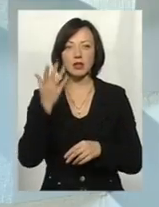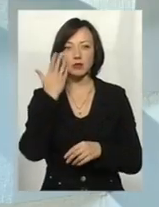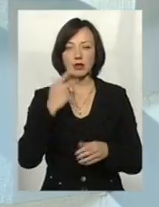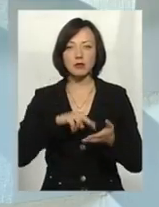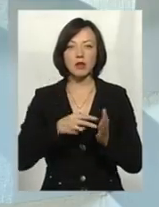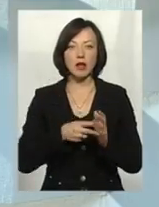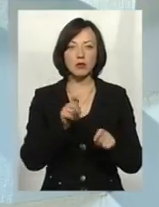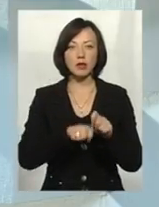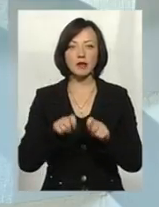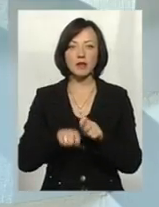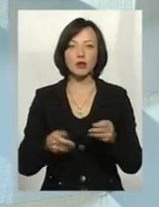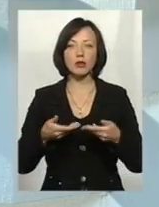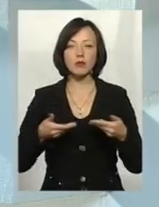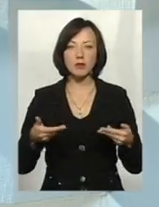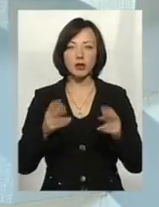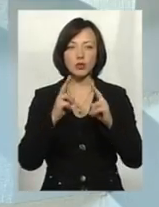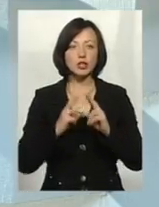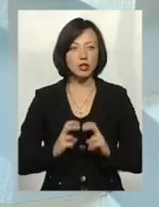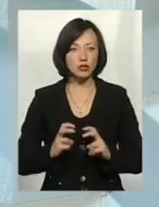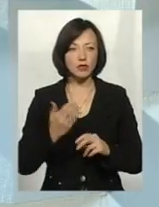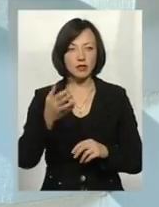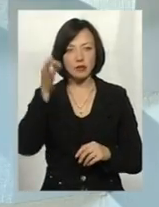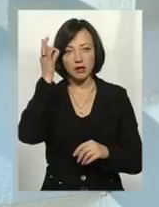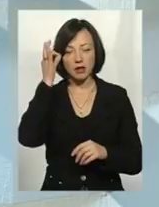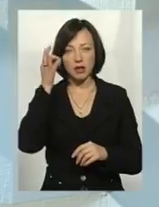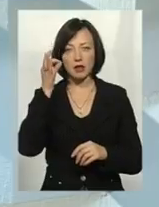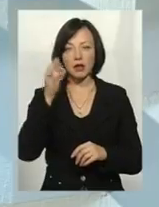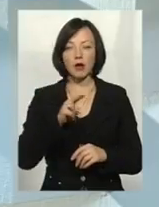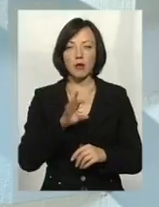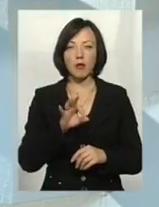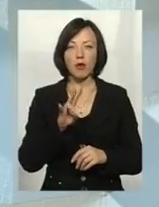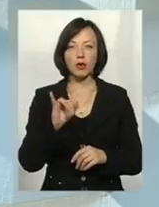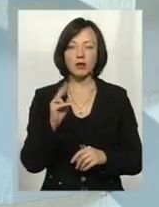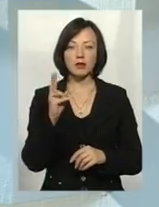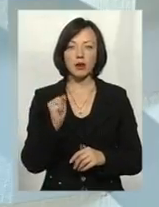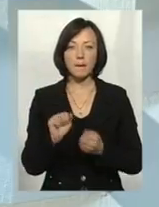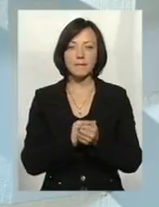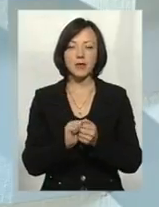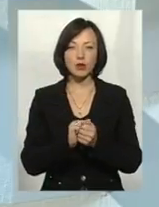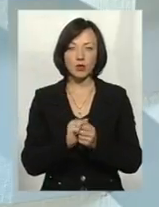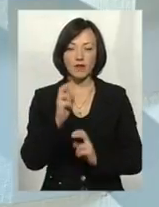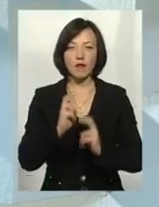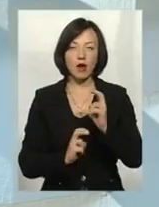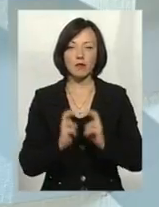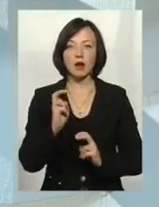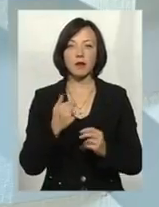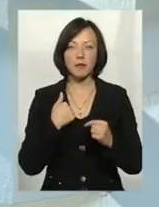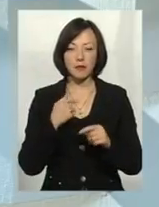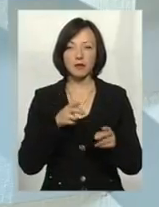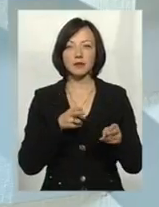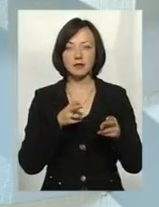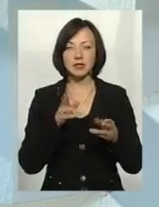планових перевірок ми досліджували, ви згадали, наприклад, приклад Паніківської картонно-паперової фабрики. Безпосередньо ми даним об'єктом